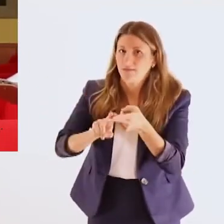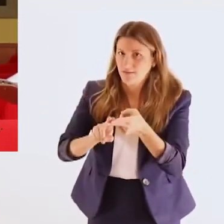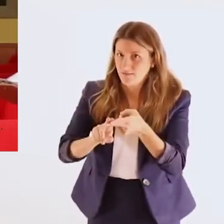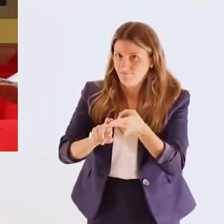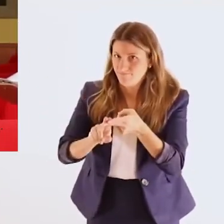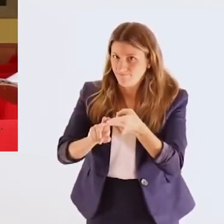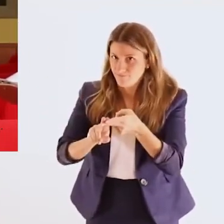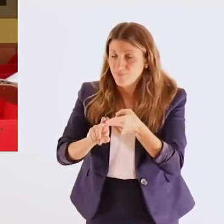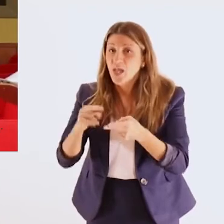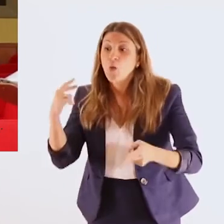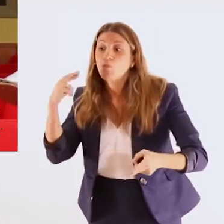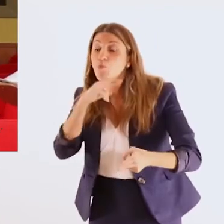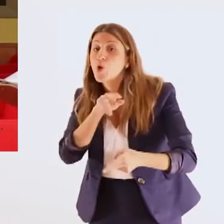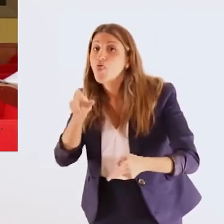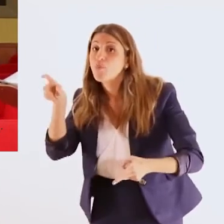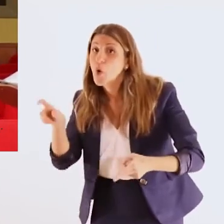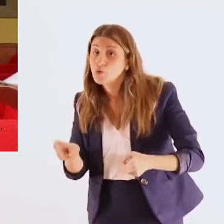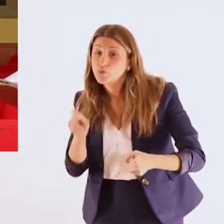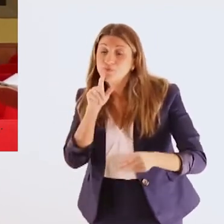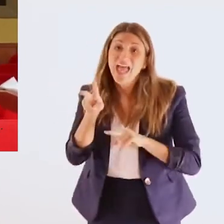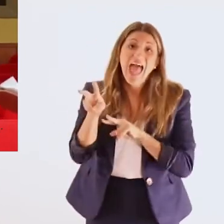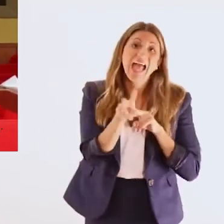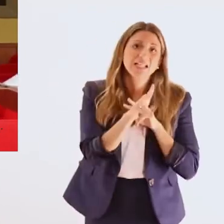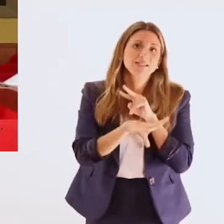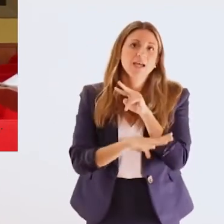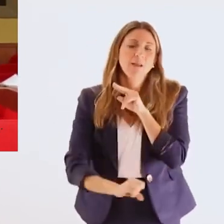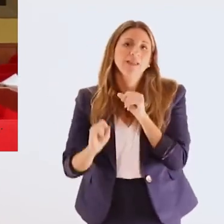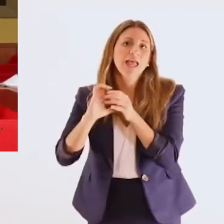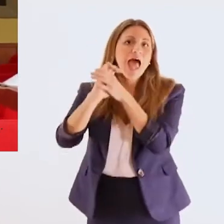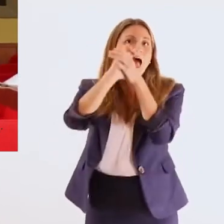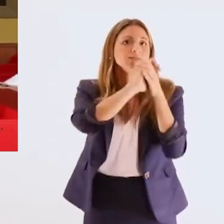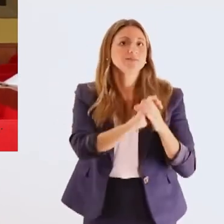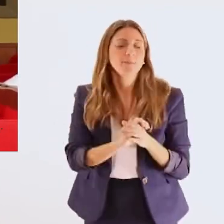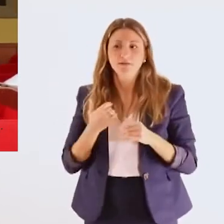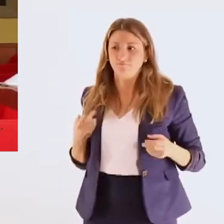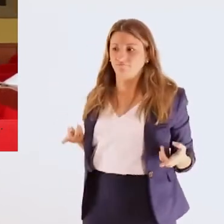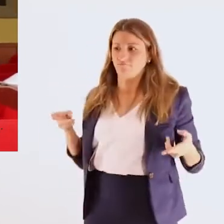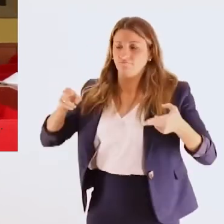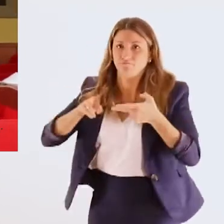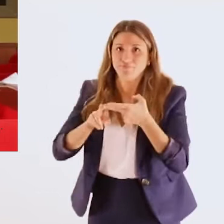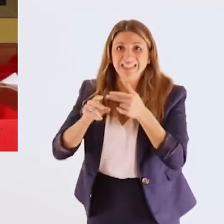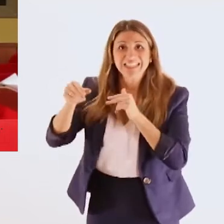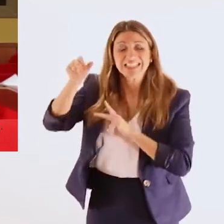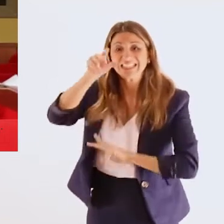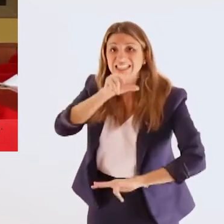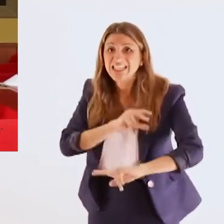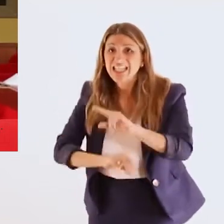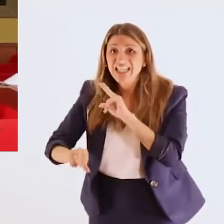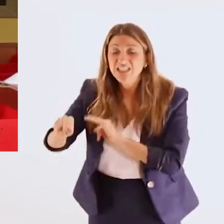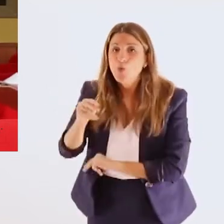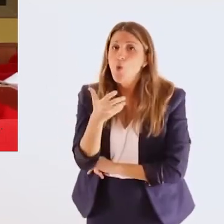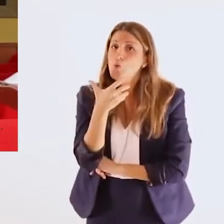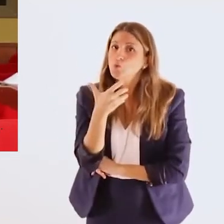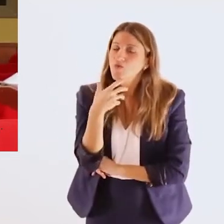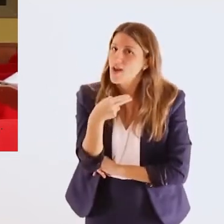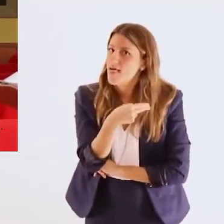πραγματοποιηθεί συνάντηση εργασίας του Πρωθυπουργού με την Εκκλησική Γραμματεία της ΣΑΜΕΑ